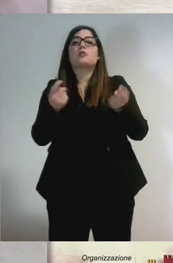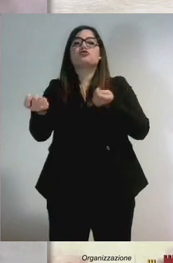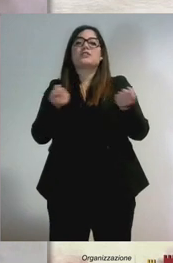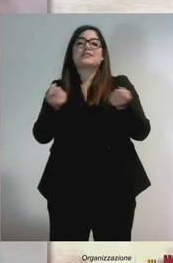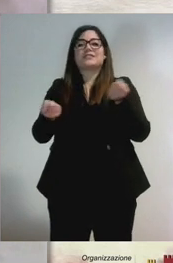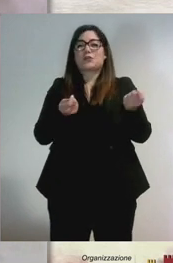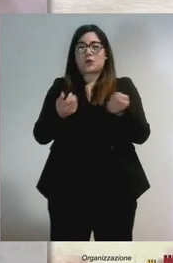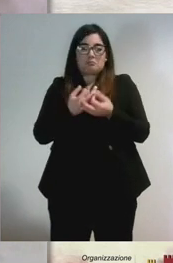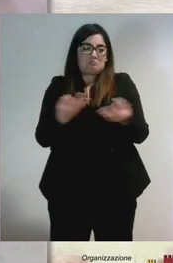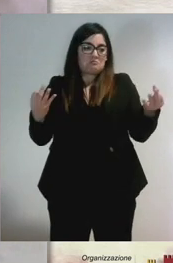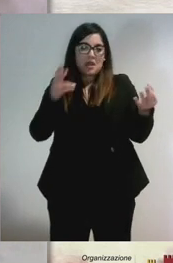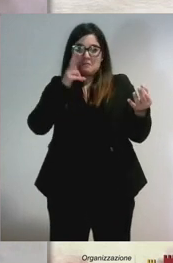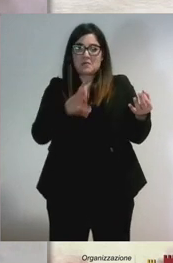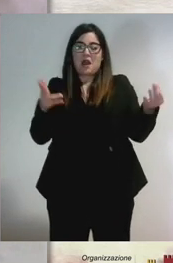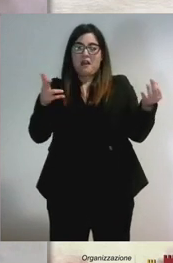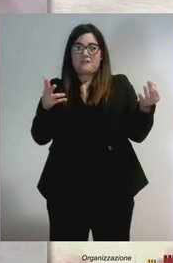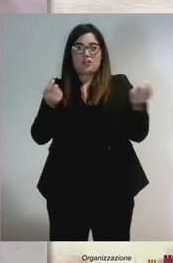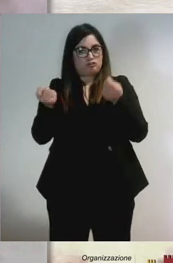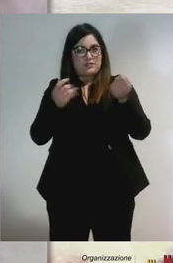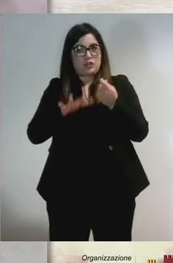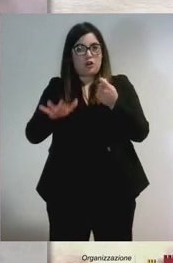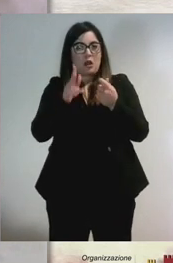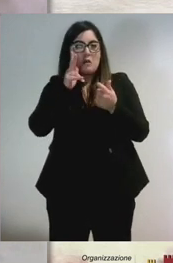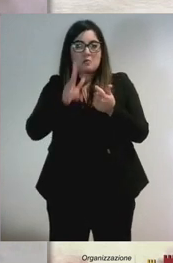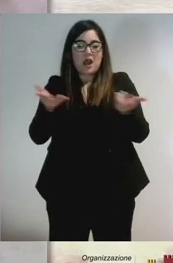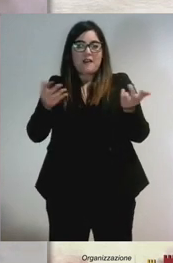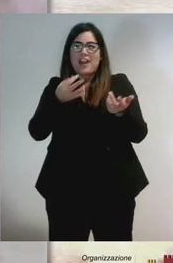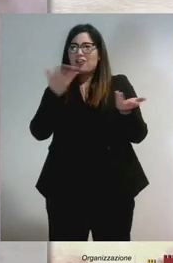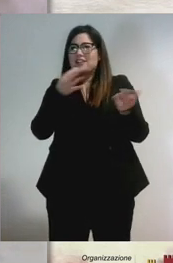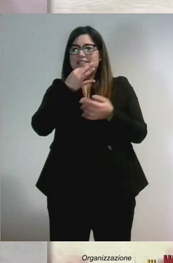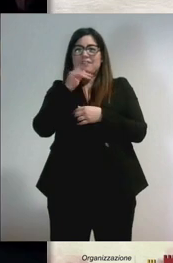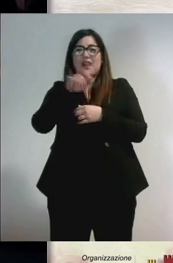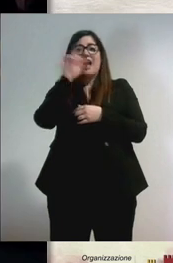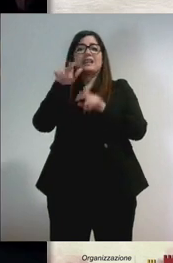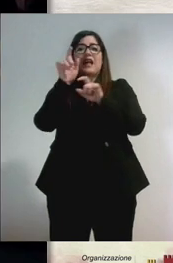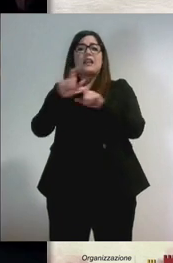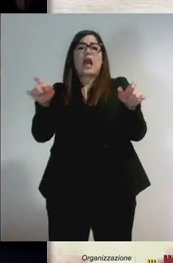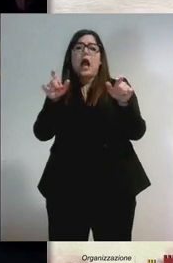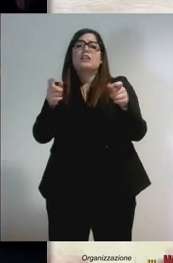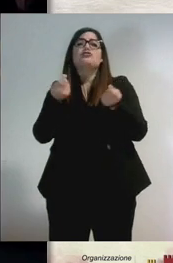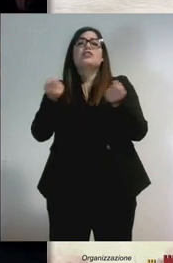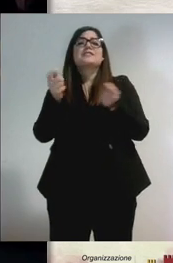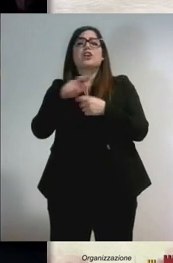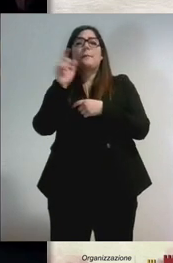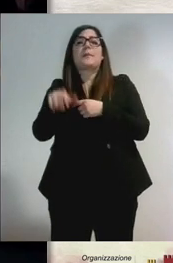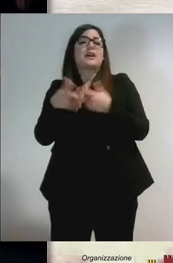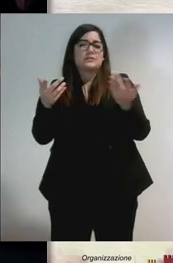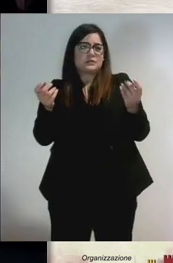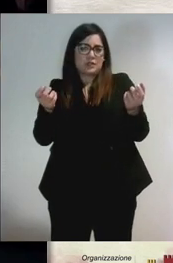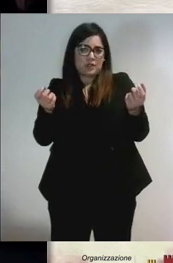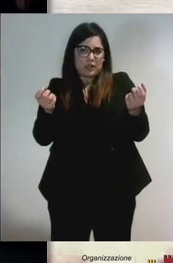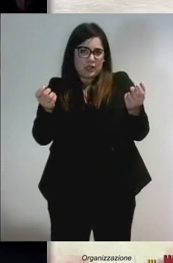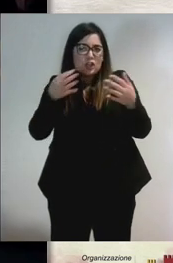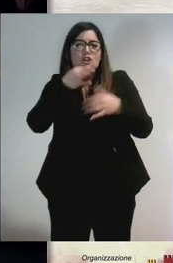amministrazioni locali. Quindi non è vero che noi italiani non siamo capaci di gestire il Paese, ma c'è qualcosa, c'è un muro, c'è quasi una